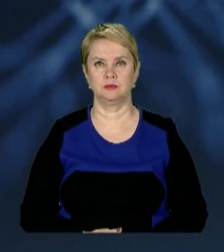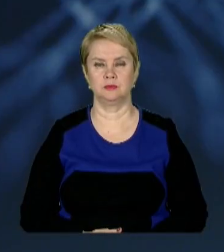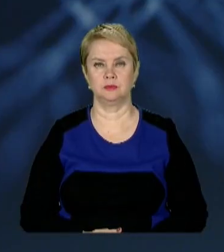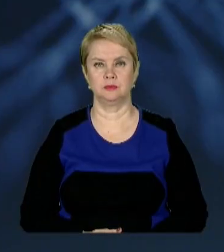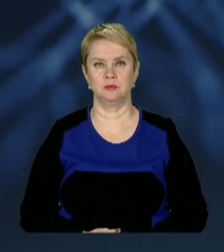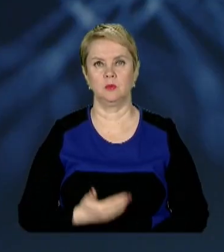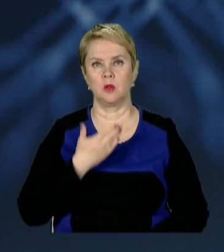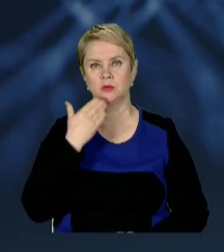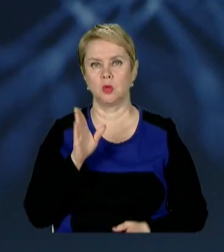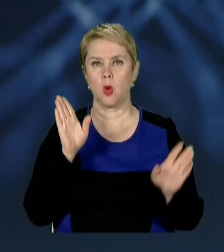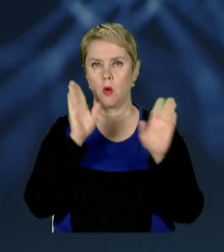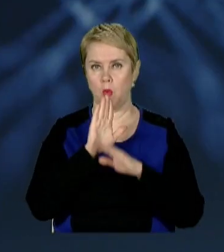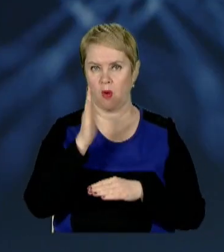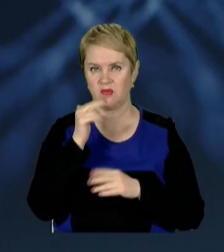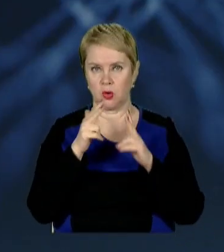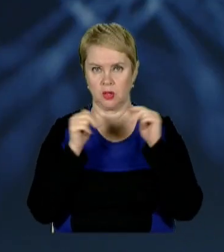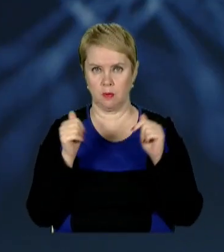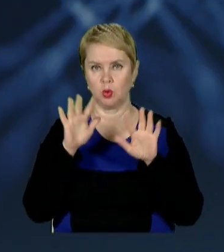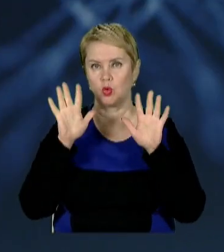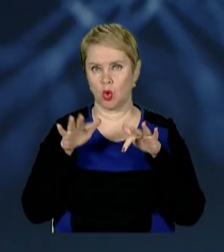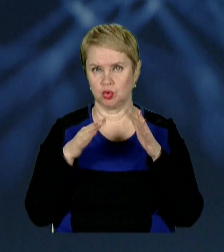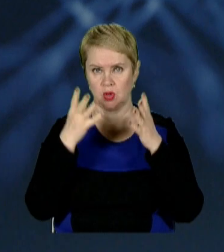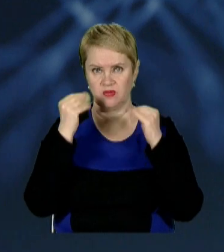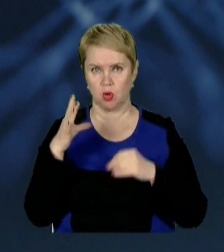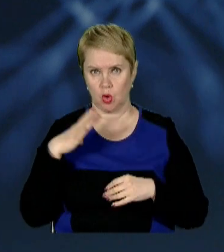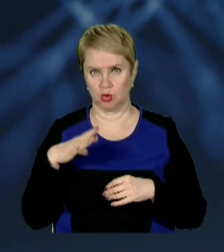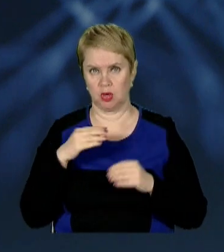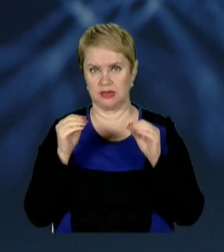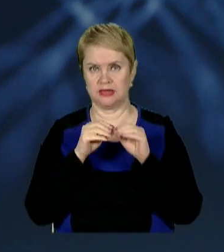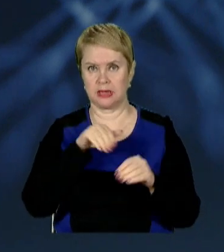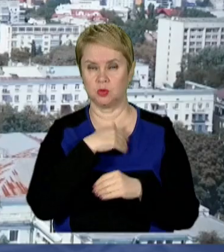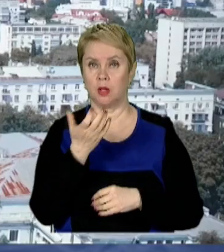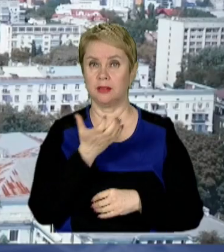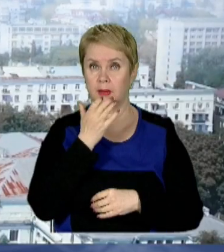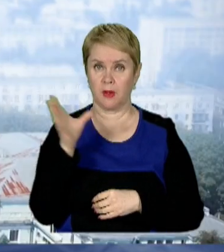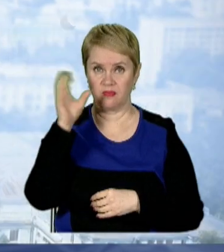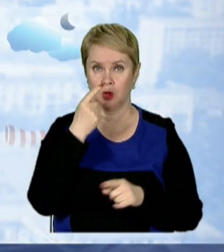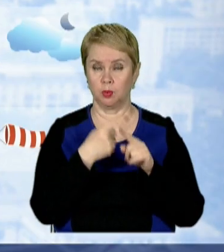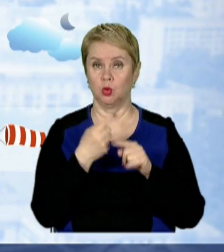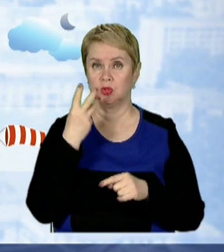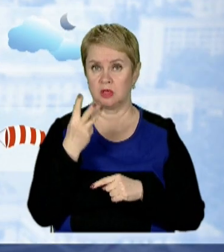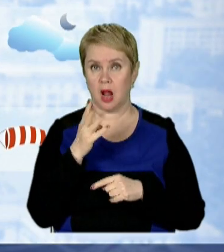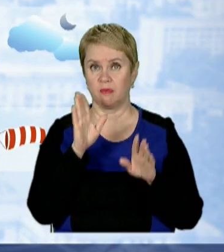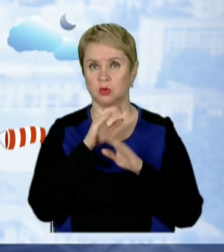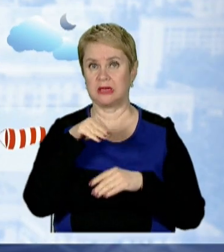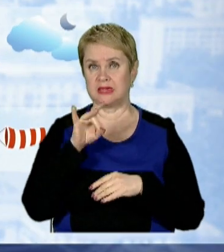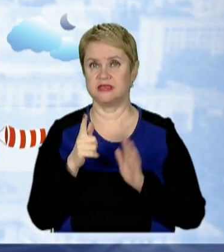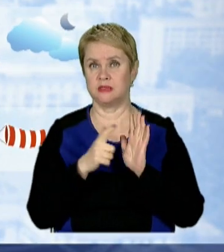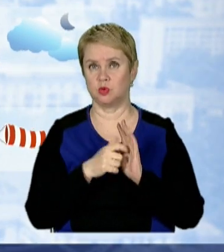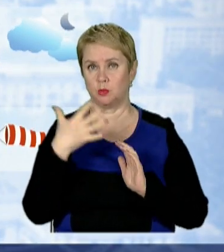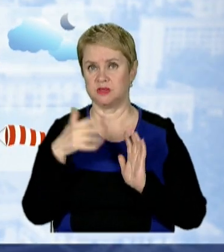На останок про погоду. У вівторок у Дніпрі дощітиме. В день очікується 10 градусів тепла вночі плюс 3. Атмосферний тиск